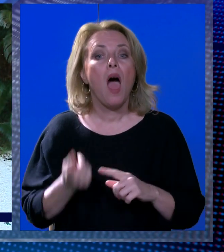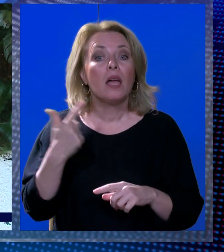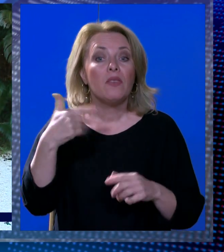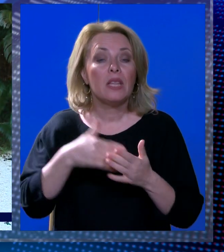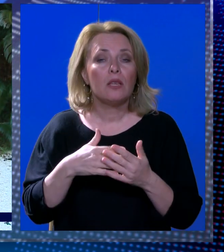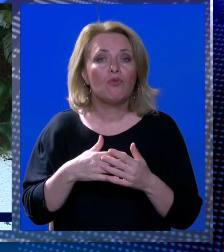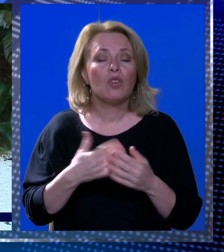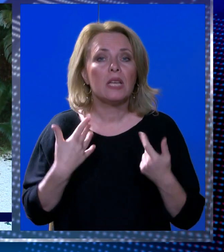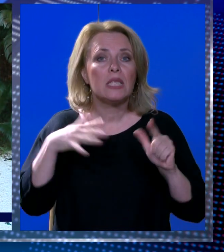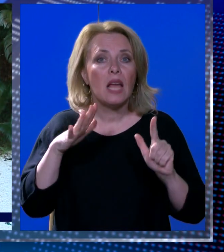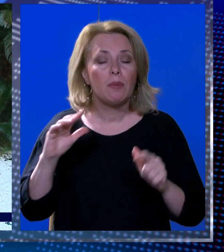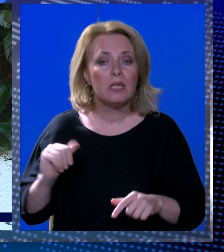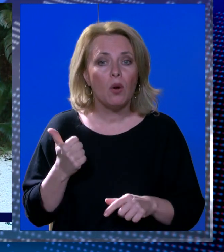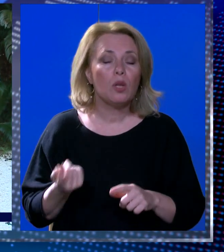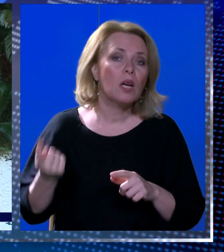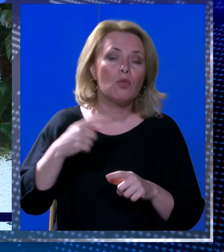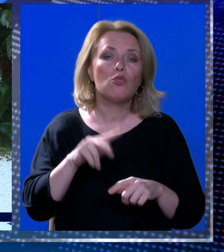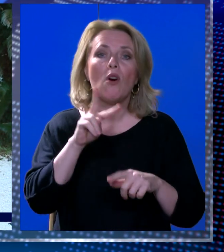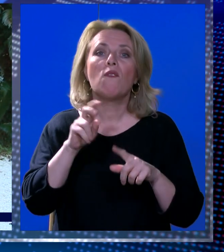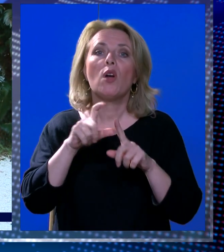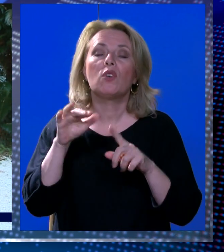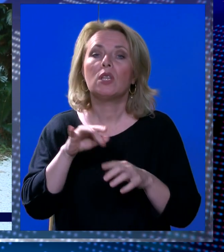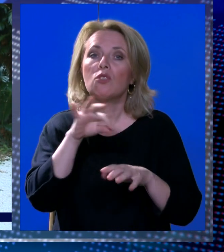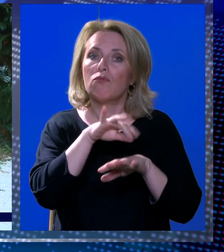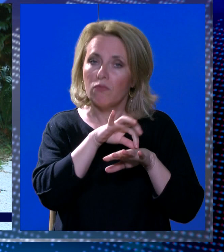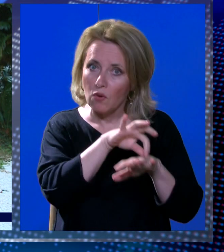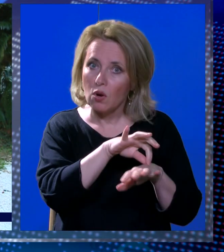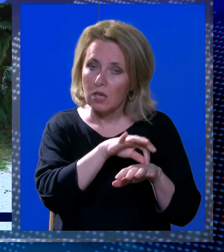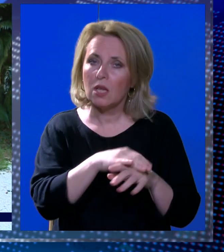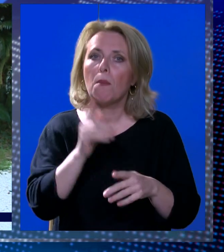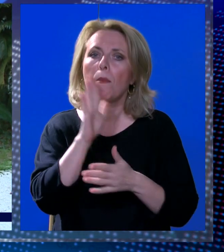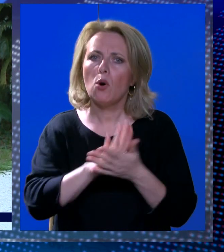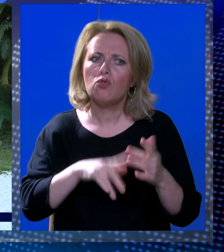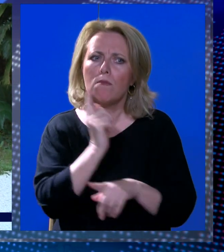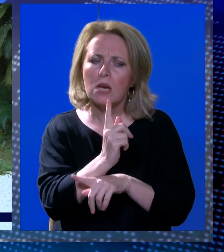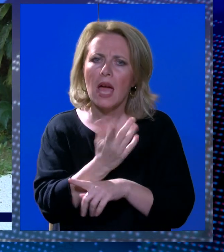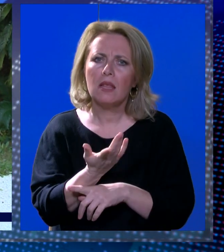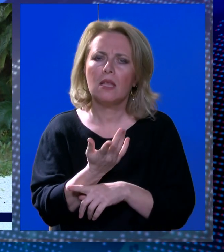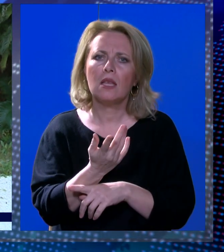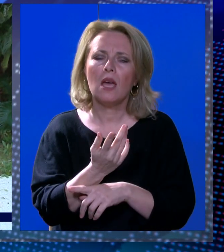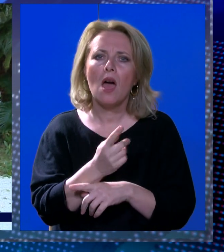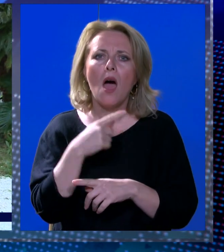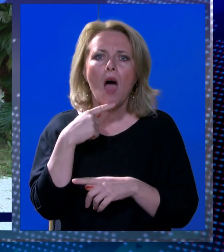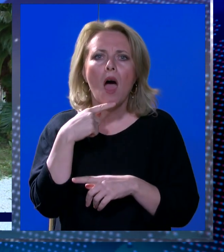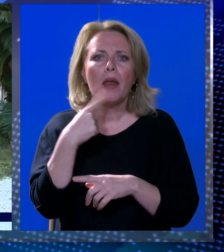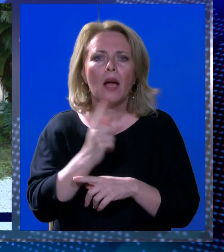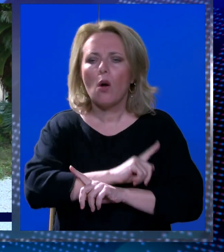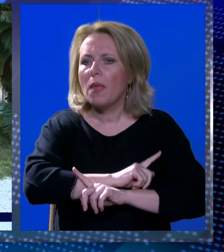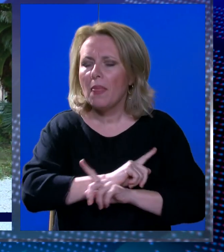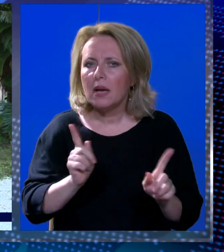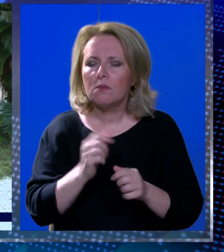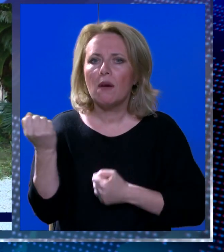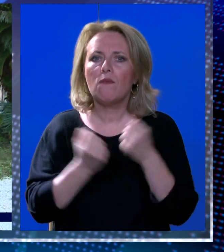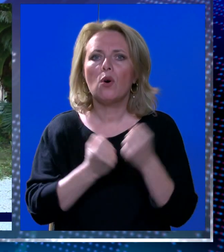Uglavnom, 2017. kad je došlo Ante Vojvodić, počeo mi je prijetiti da ne smije voziti taksiju